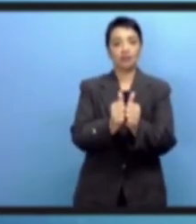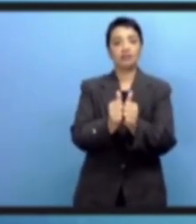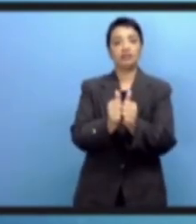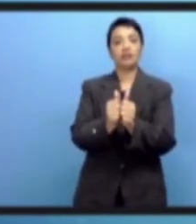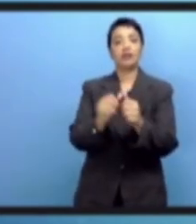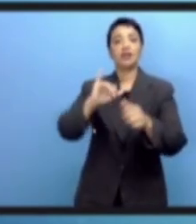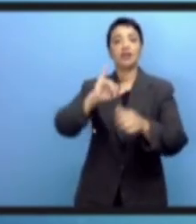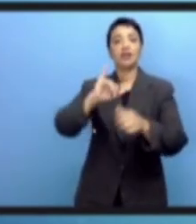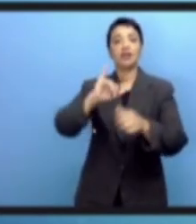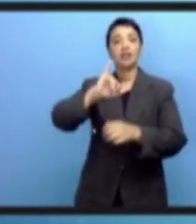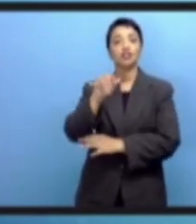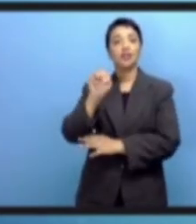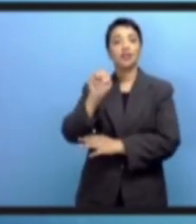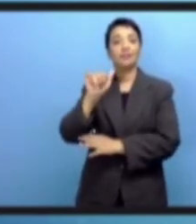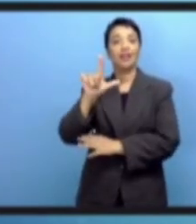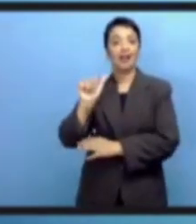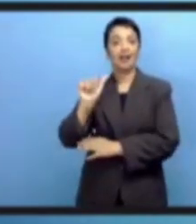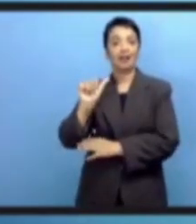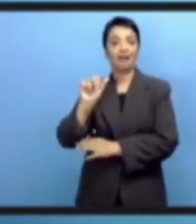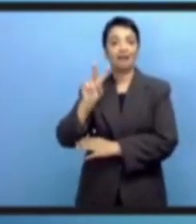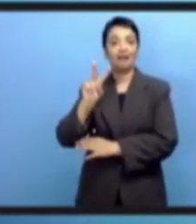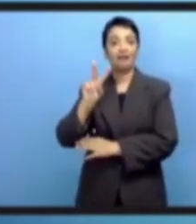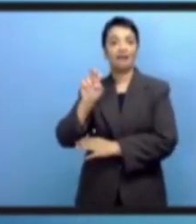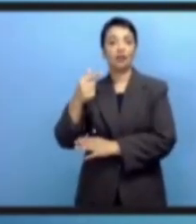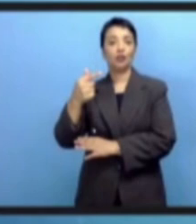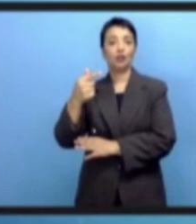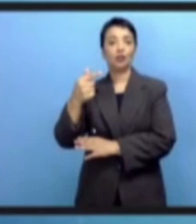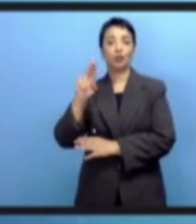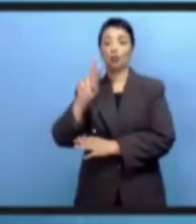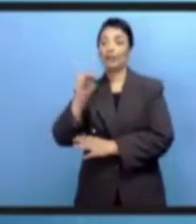госпожу Джамила Ментурини,